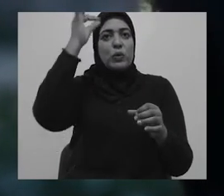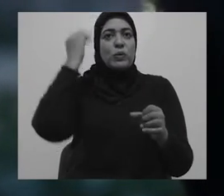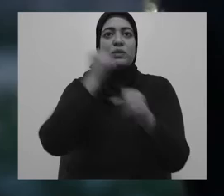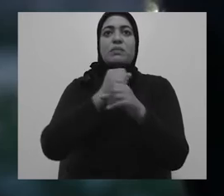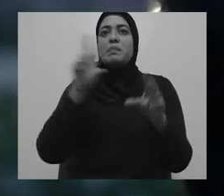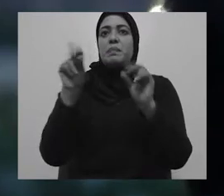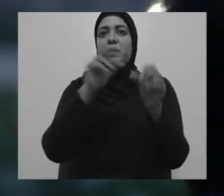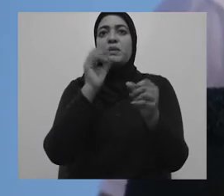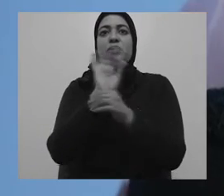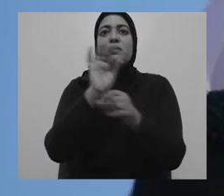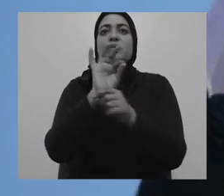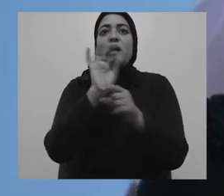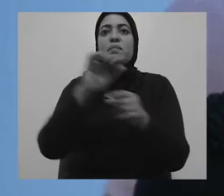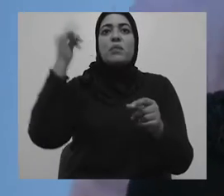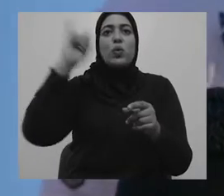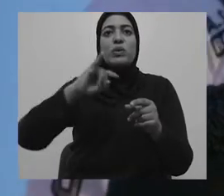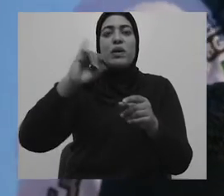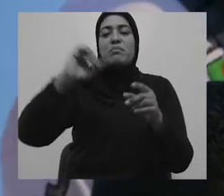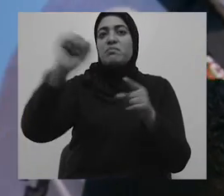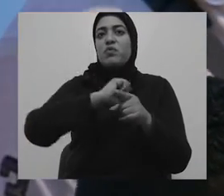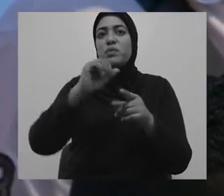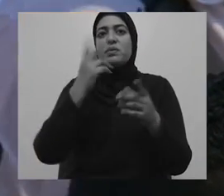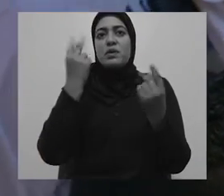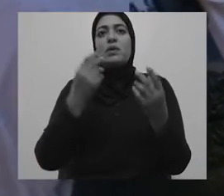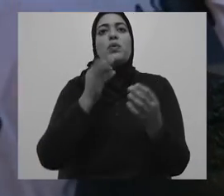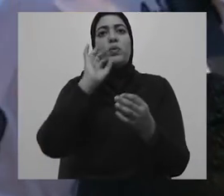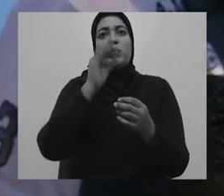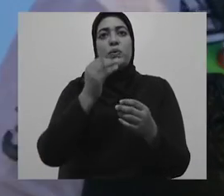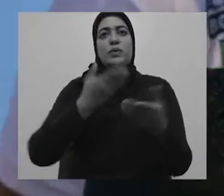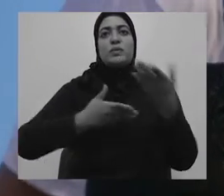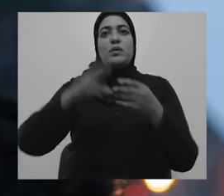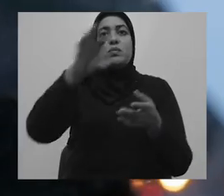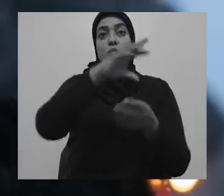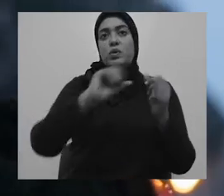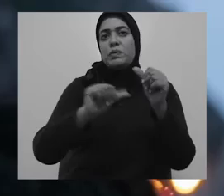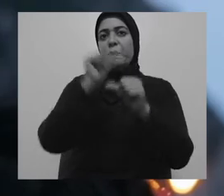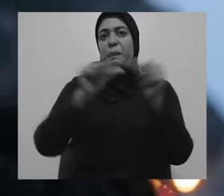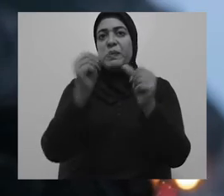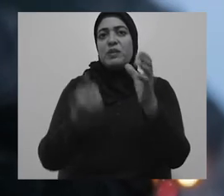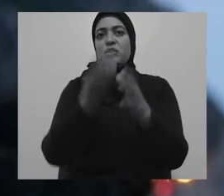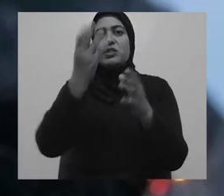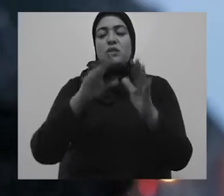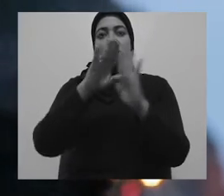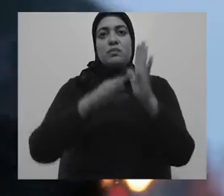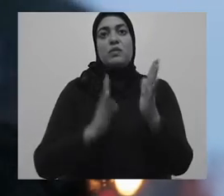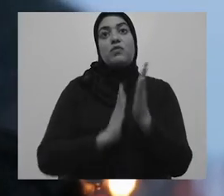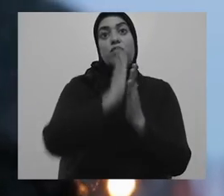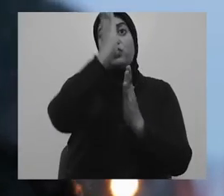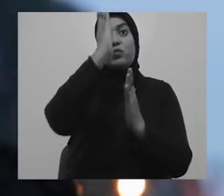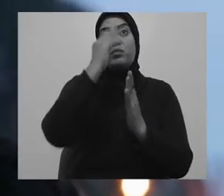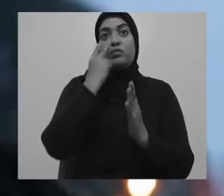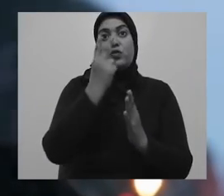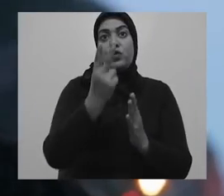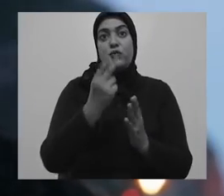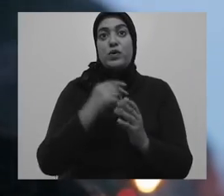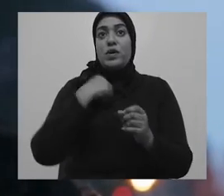vraiment commencé, la mise en œuvre des enquêtes à travers une réunion de coordination pour renforcer les capacités